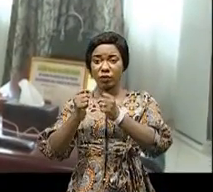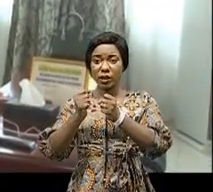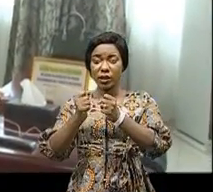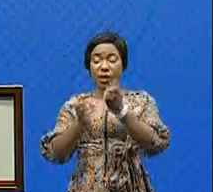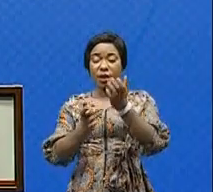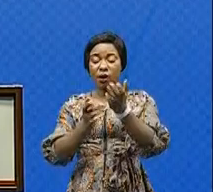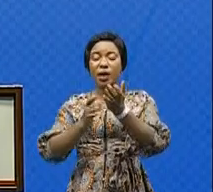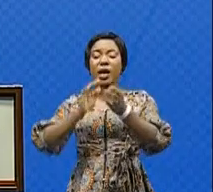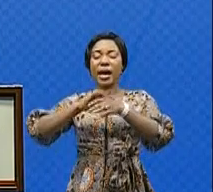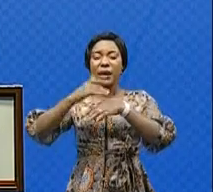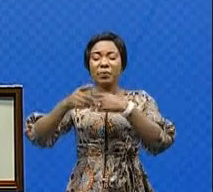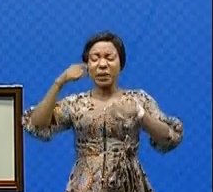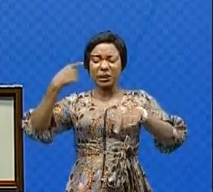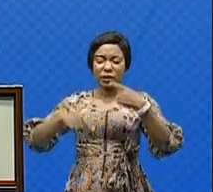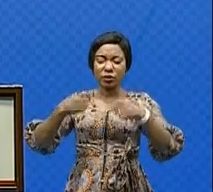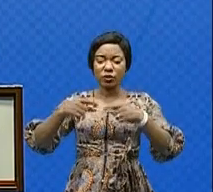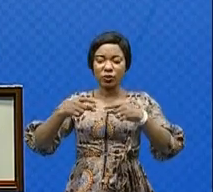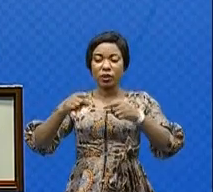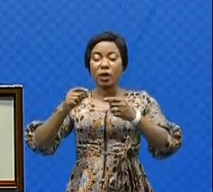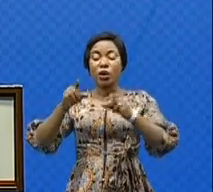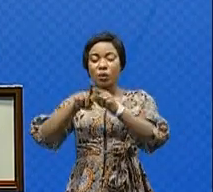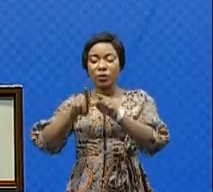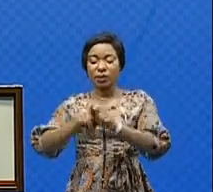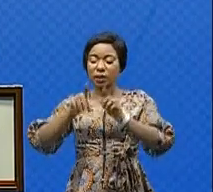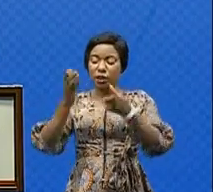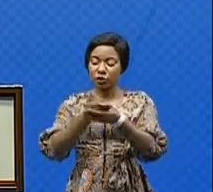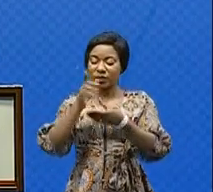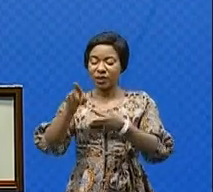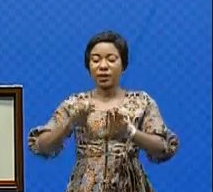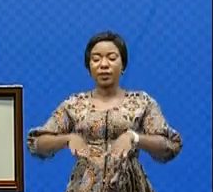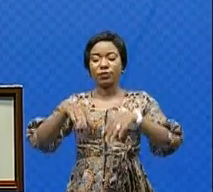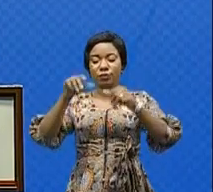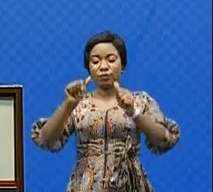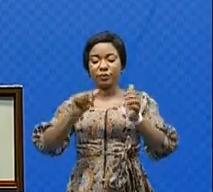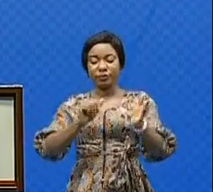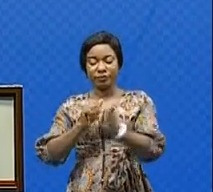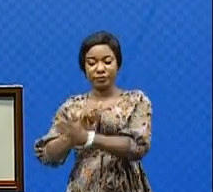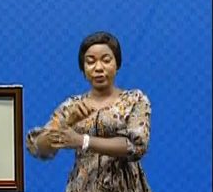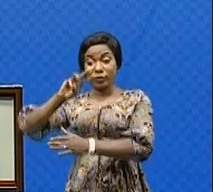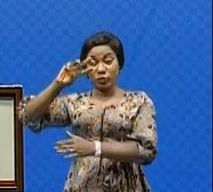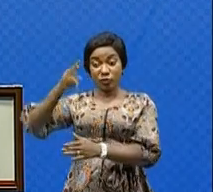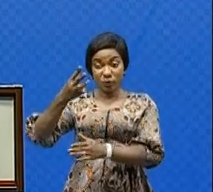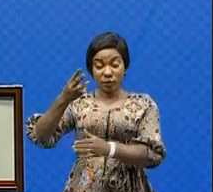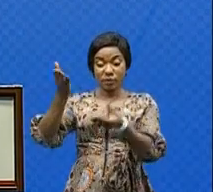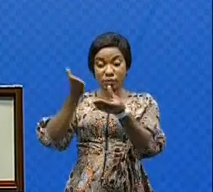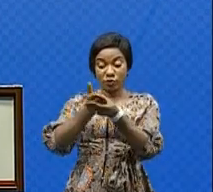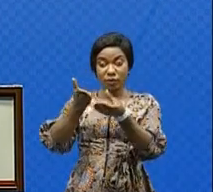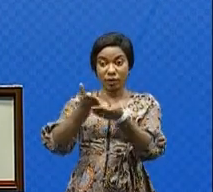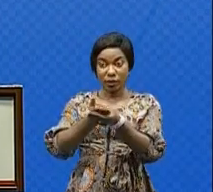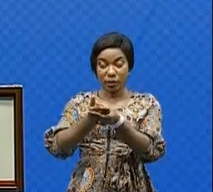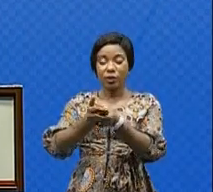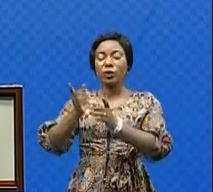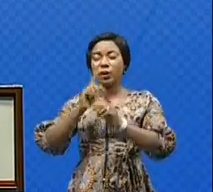débat et délibération, ce dossier a été adopté. Troisième dossier abordé, dossier